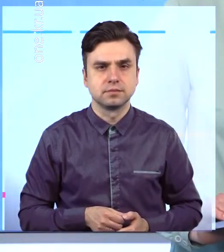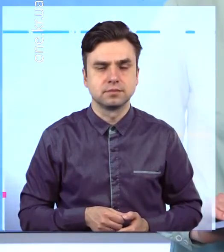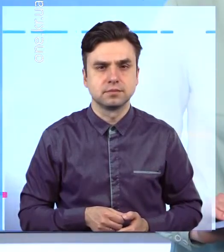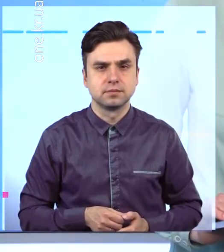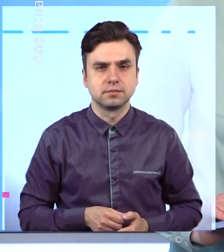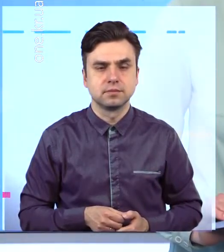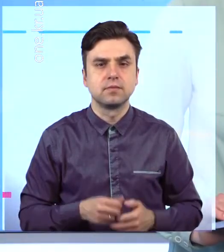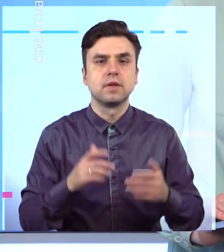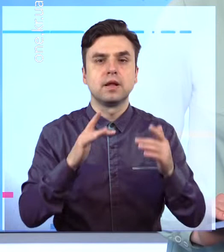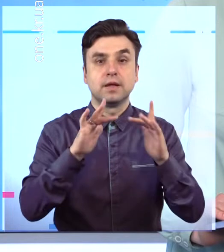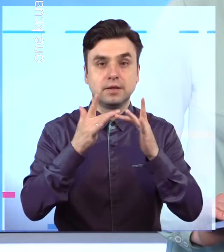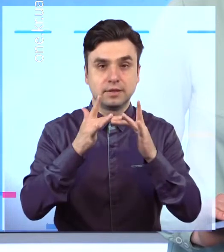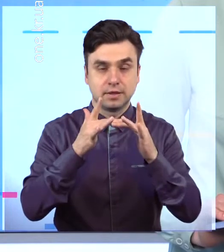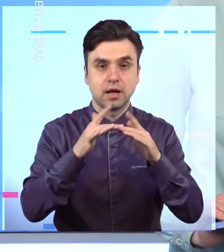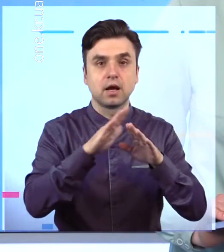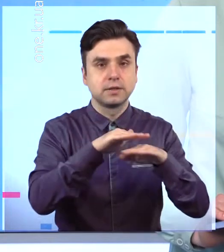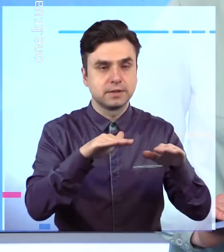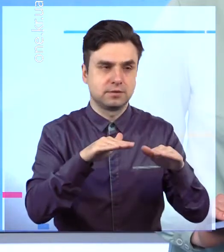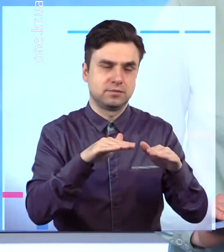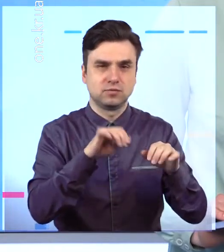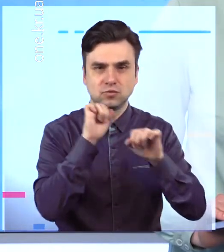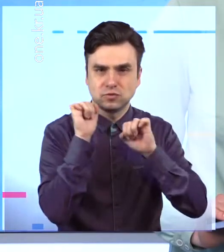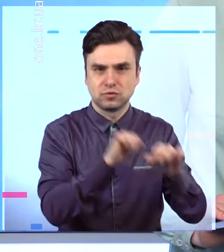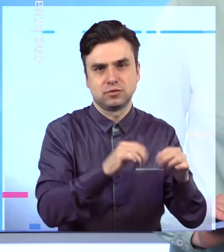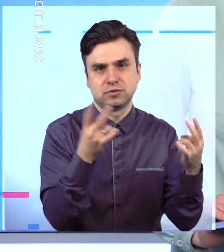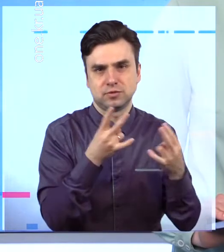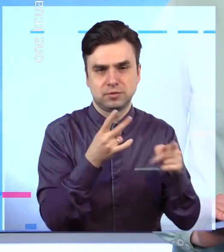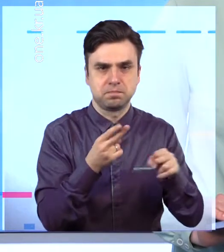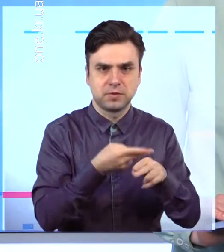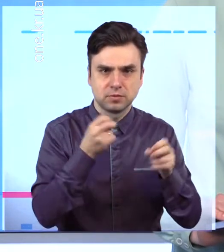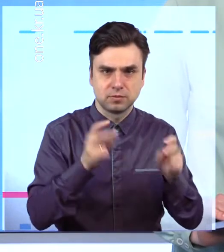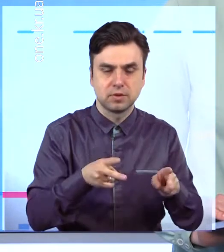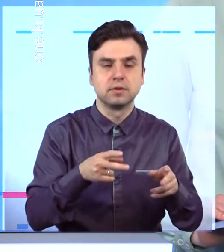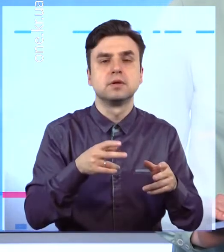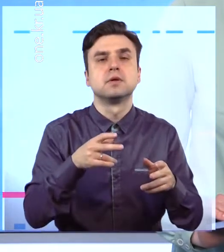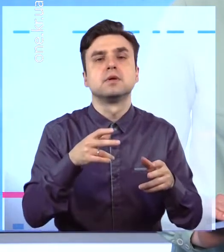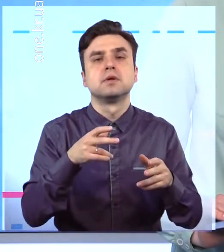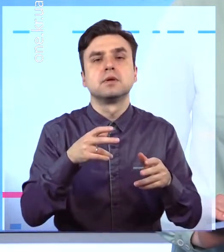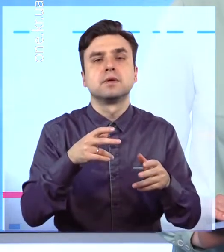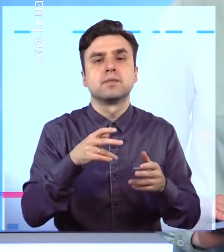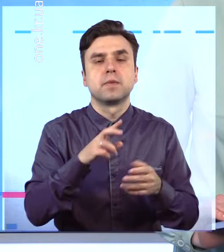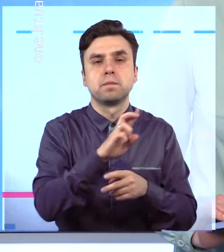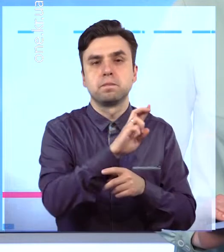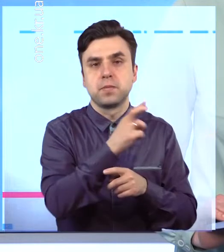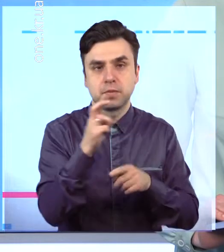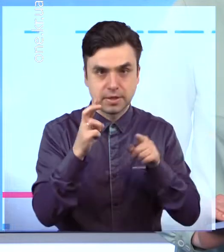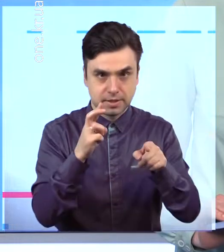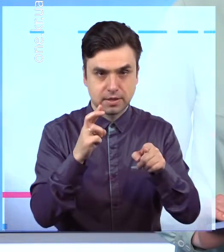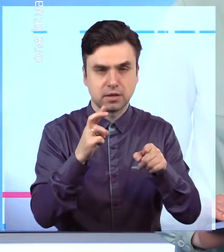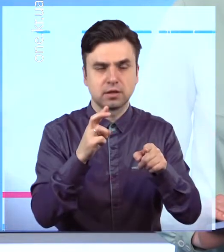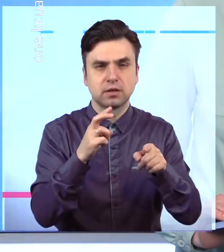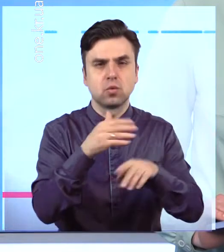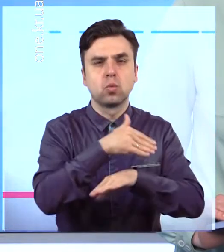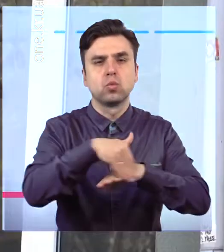Безпека дітей в інтернеті. На базі Центральної бібліотеки, що на проспекті Поштовому, пройшов інформаційно-правовий онлайн